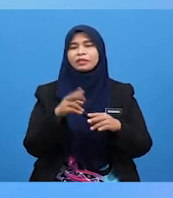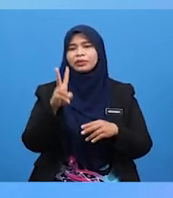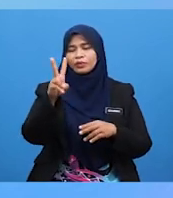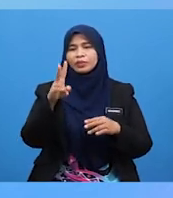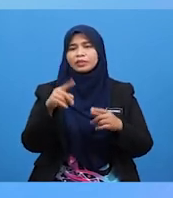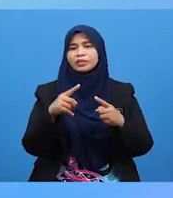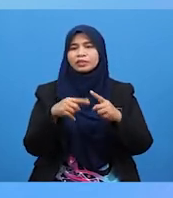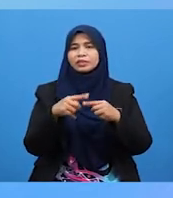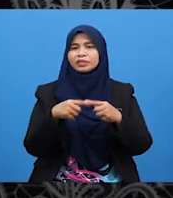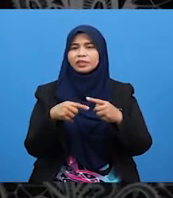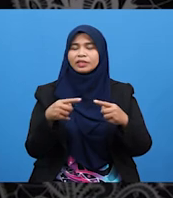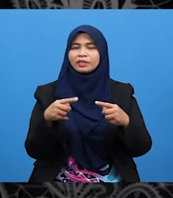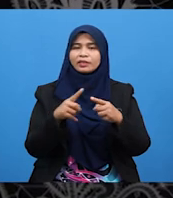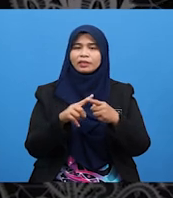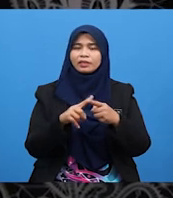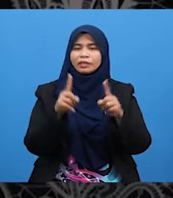Kamu